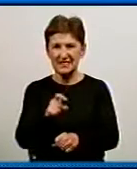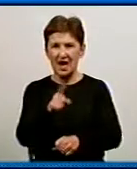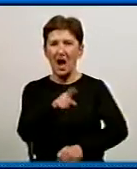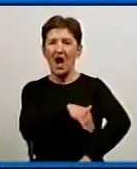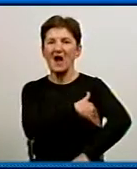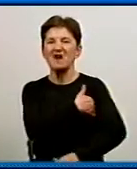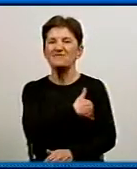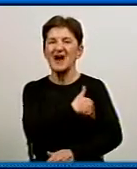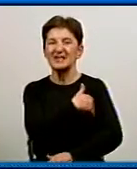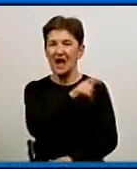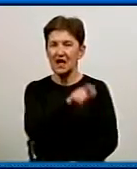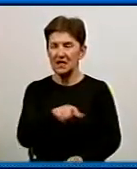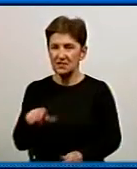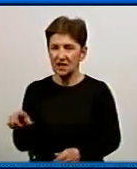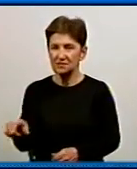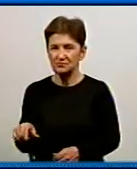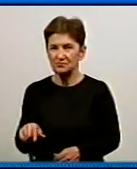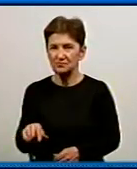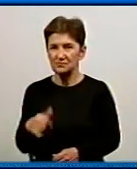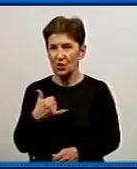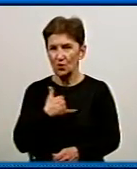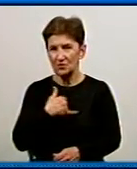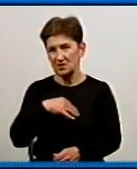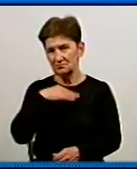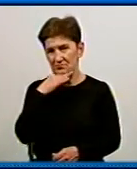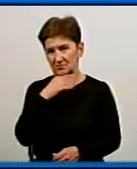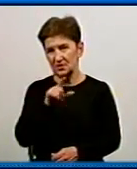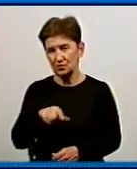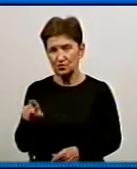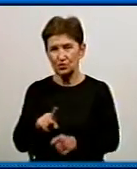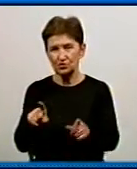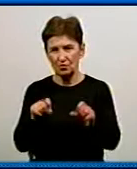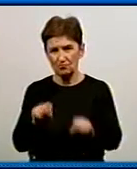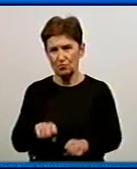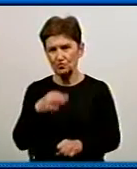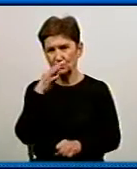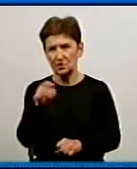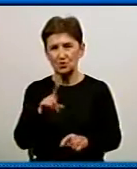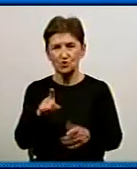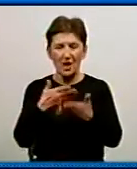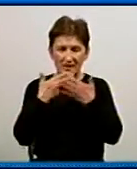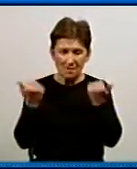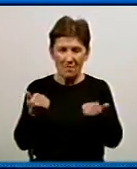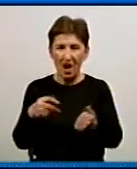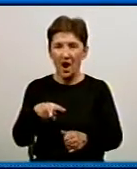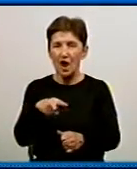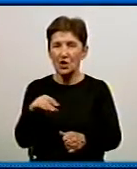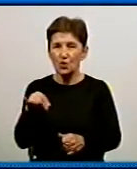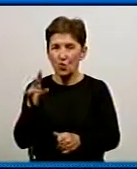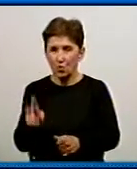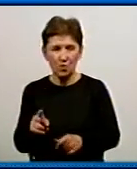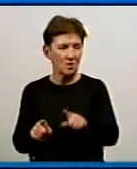скажете, що у нас є абсолютно достатня кількість людей, які можуть сказати, де немає люку, чи немає пориву, чи